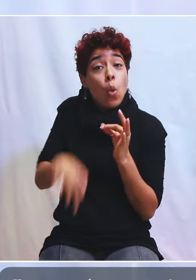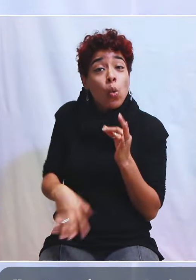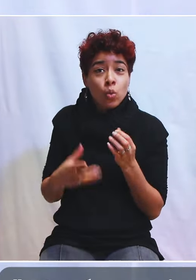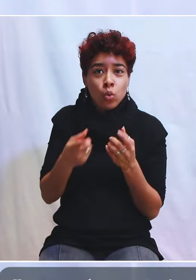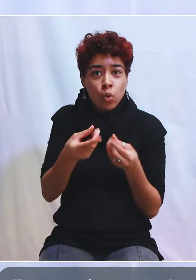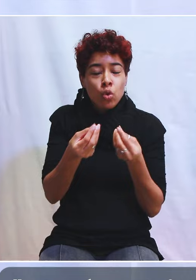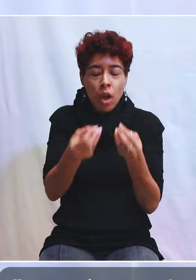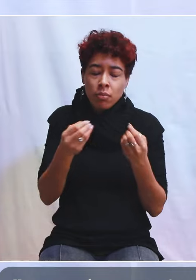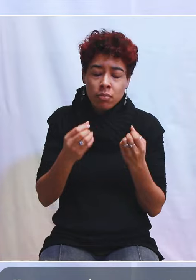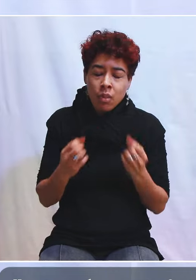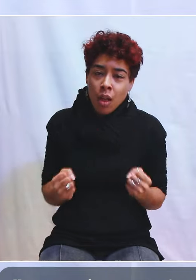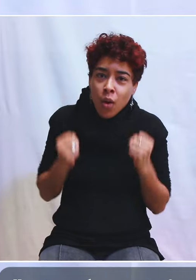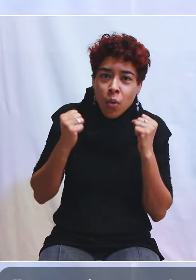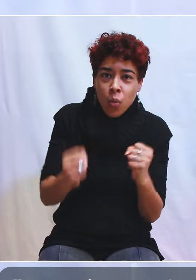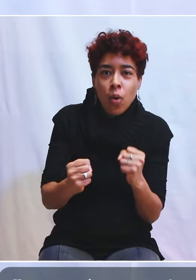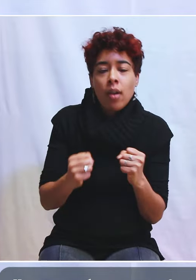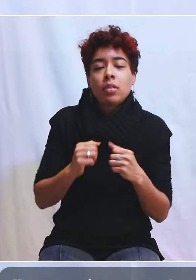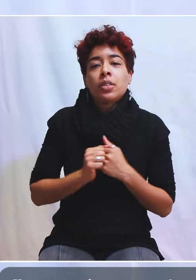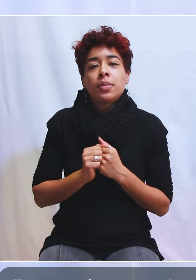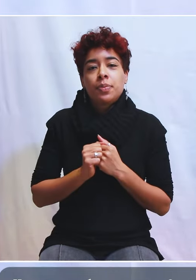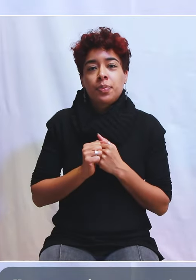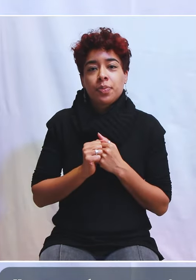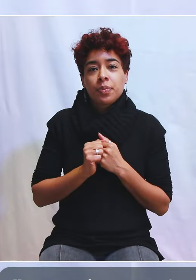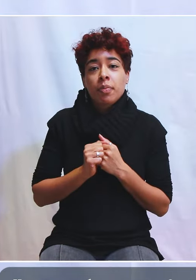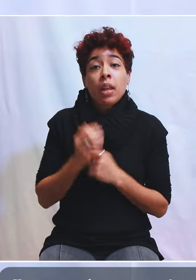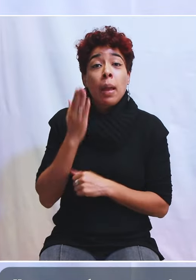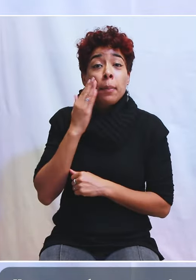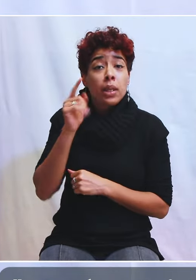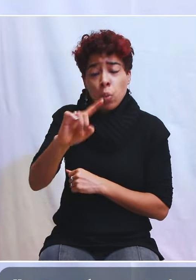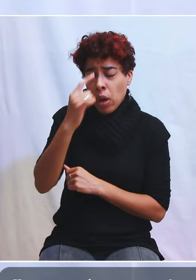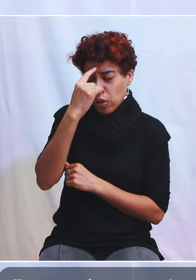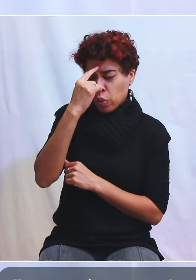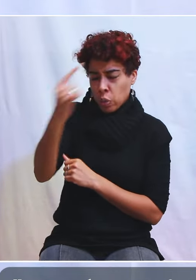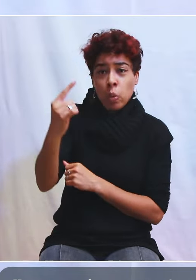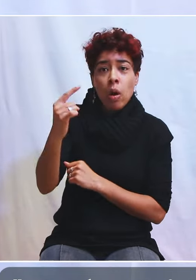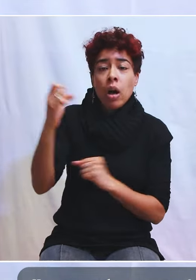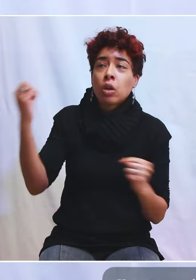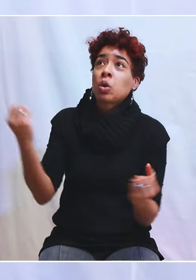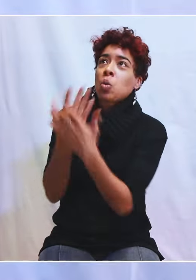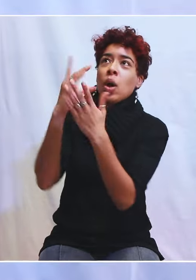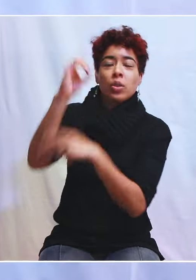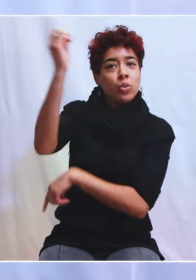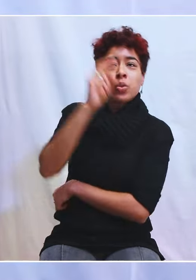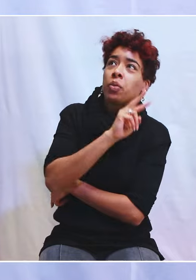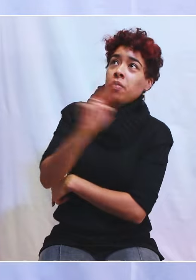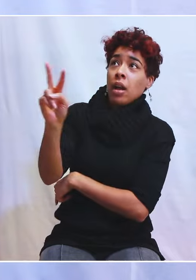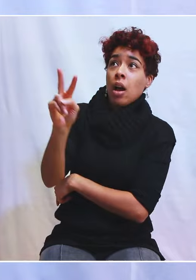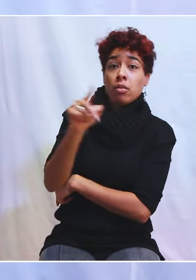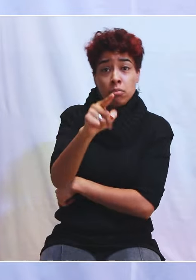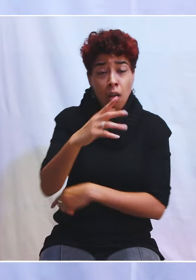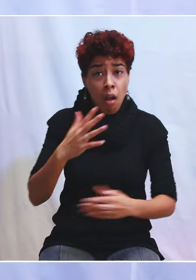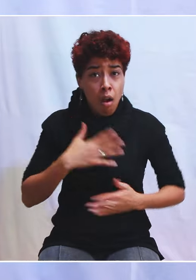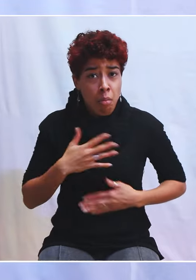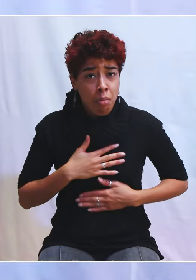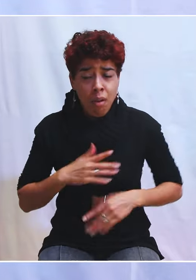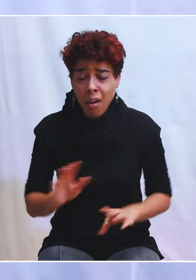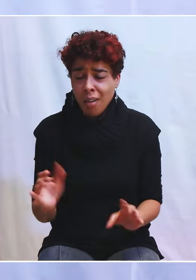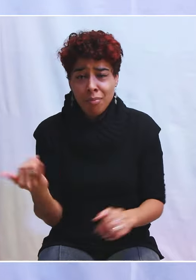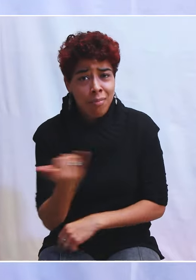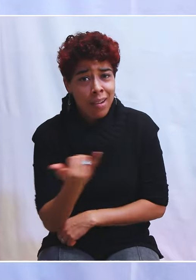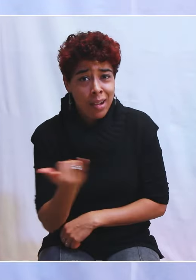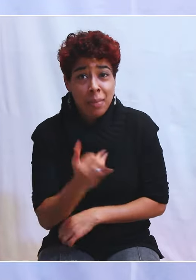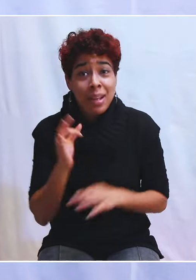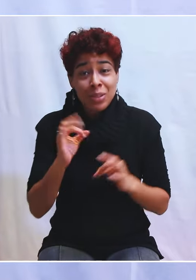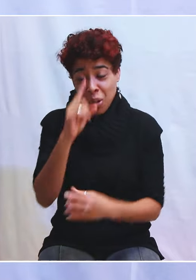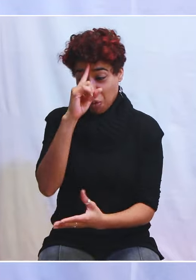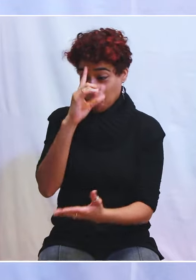11, 40, « Si tu crois, tu verras la gloire de Dieu. Amen. » Donc, n'aie pas peur, mais marche par la